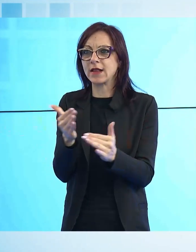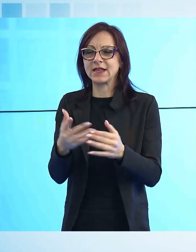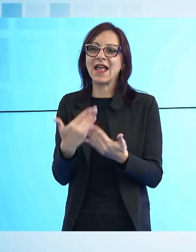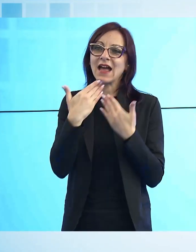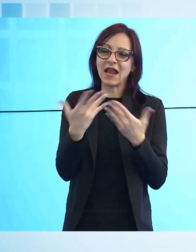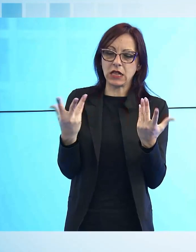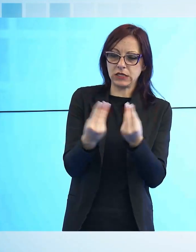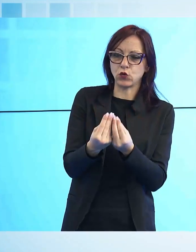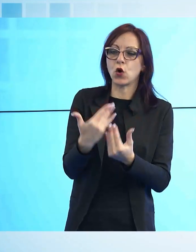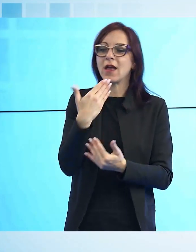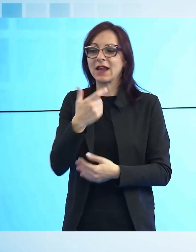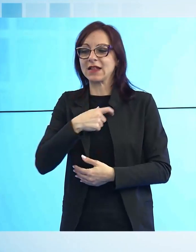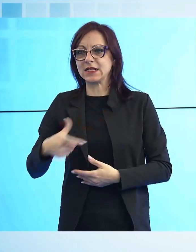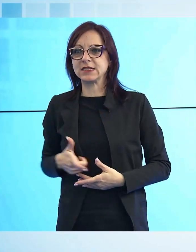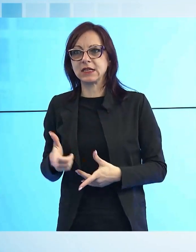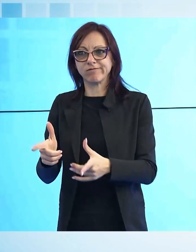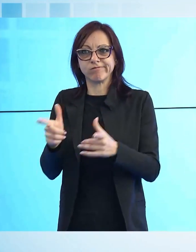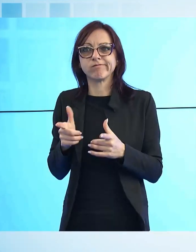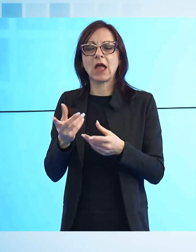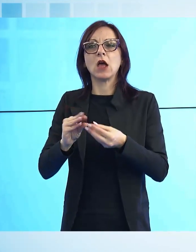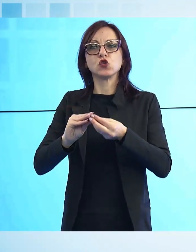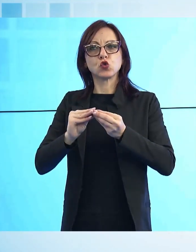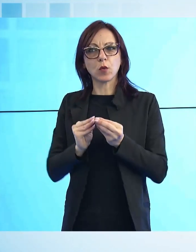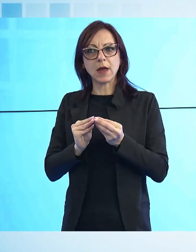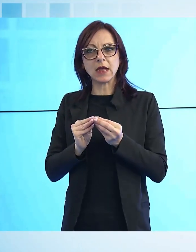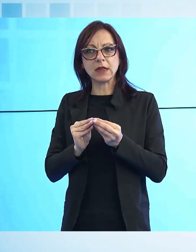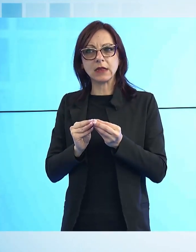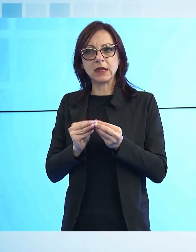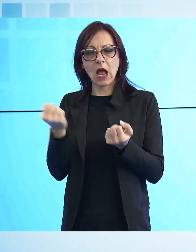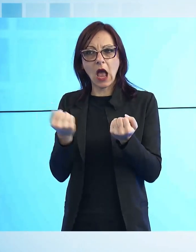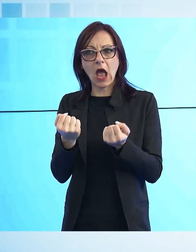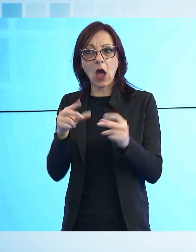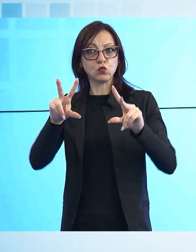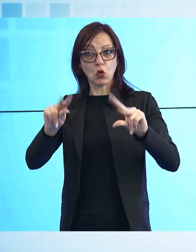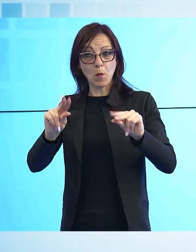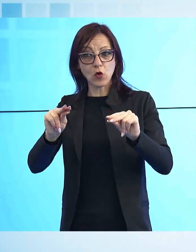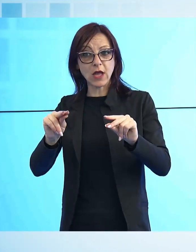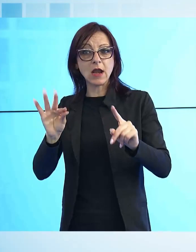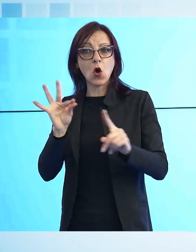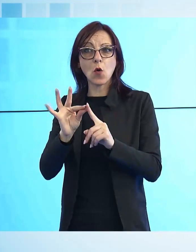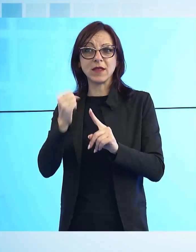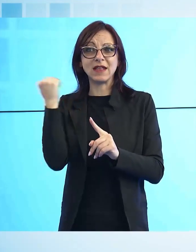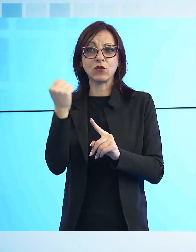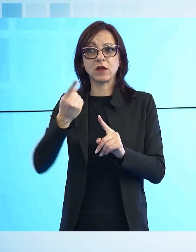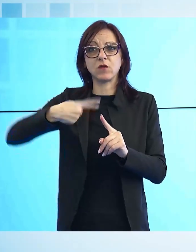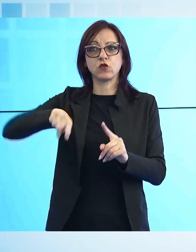sindaci che ci dotano sempre di strumenti e mezzi all'avanguardia per svolgere meglio il nostro servizio.